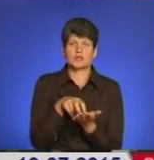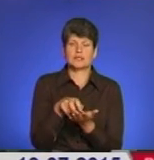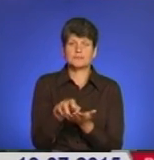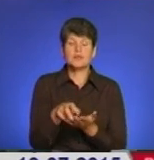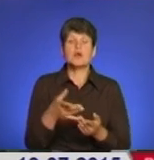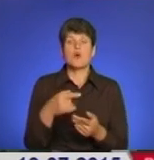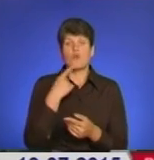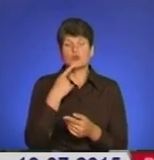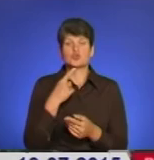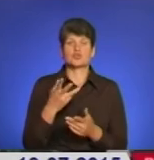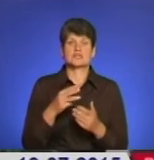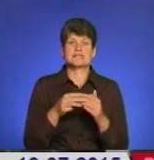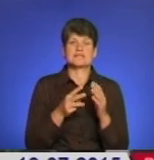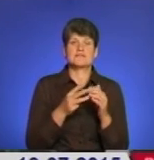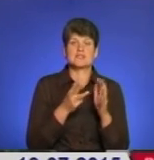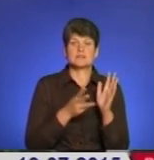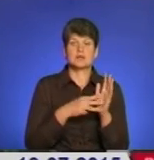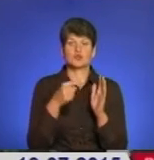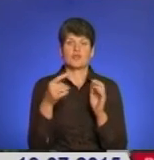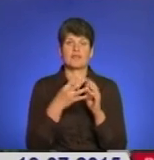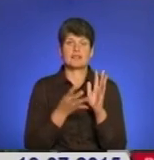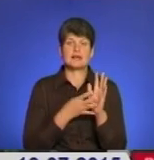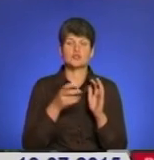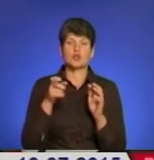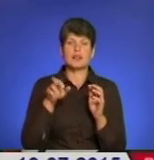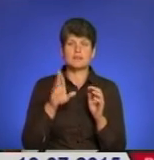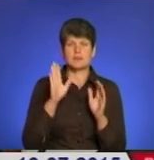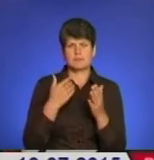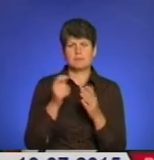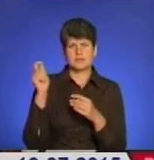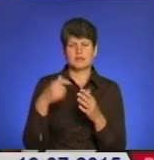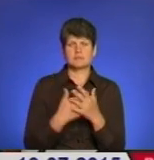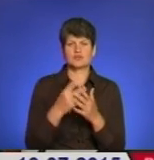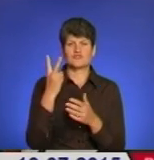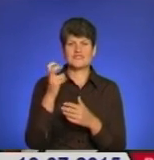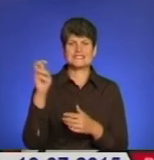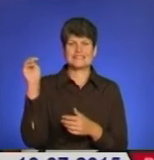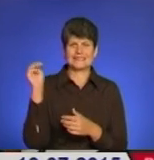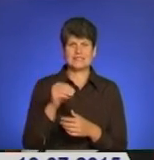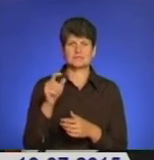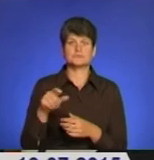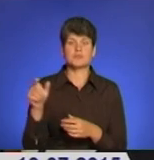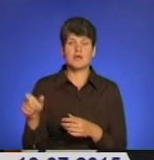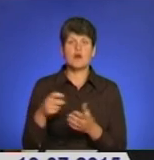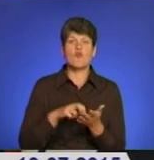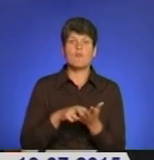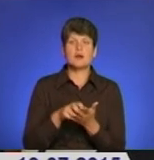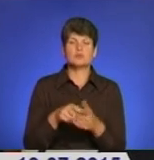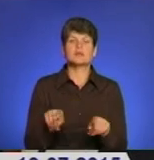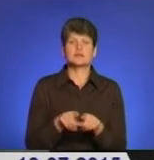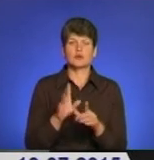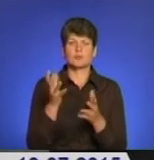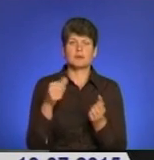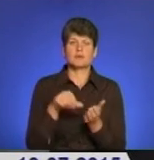18-19 липня до зарваниці прибудуть більше 200 тисяч прощан. У паломництві також візьме участь